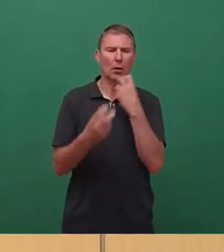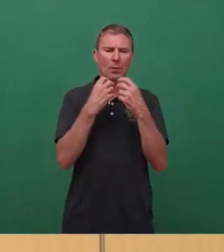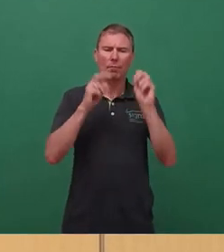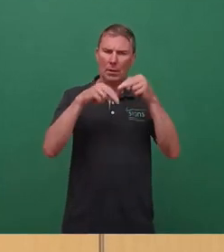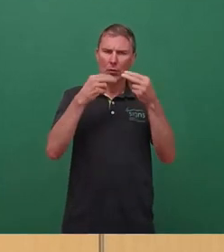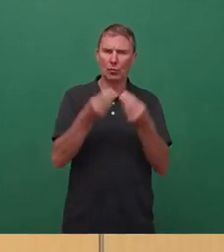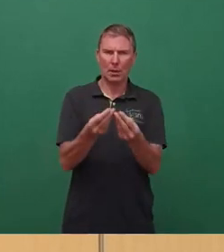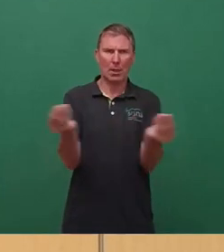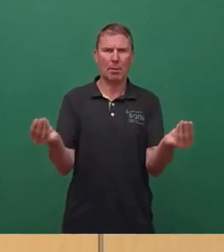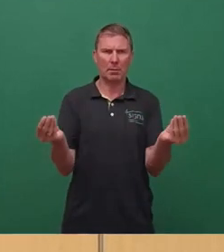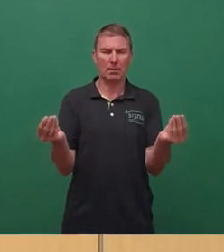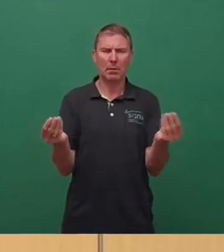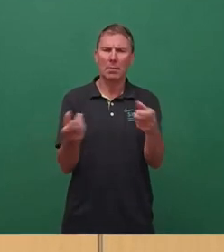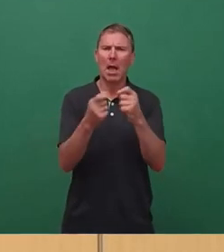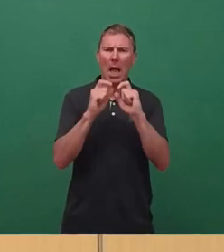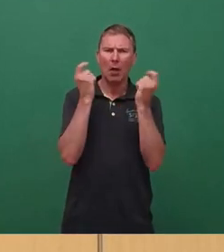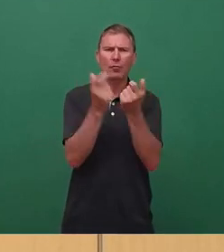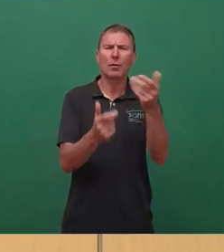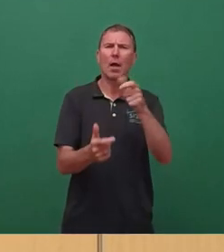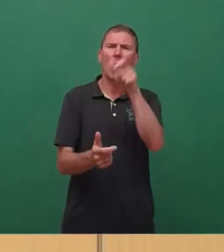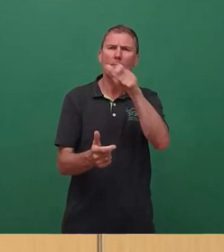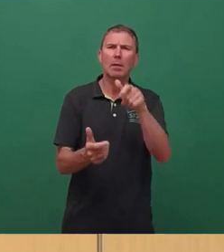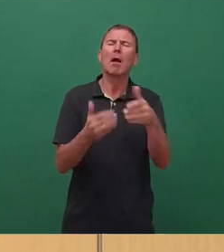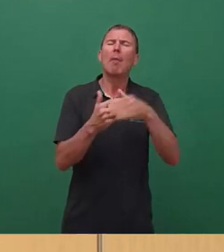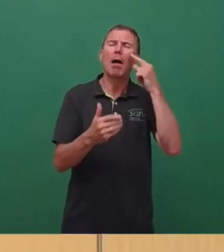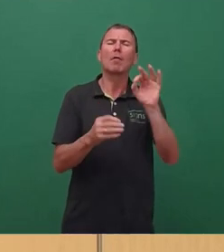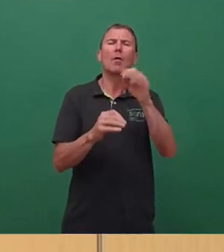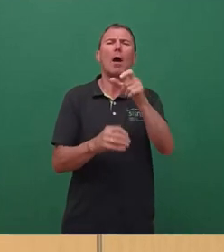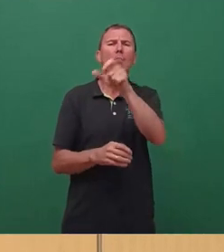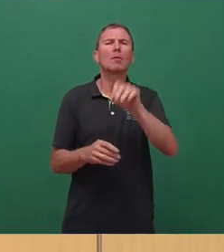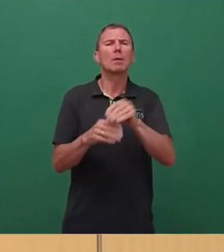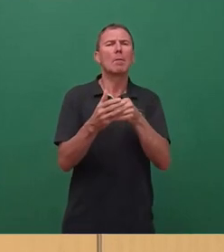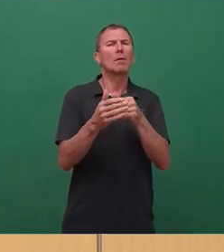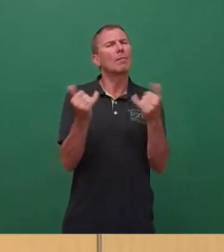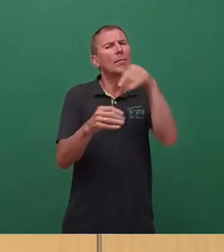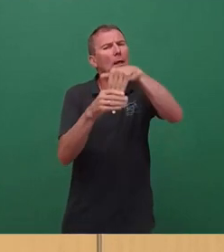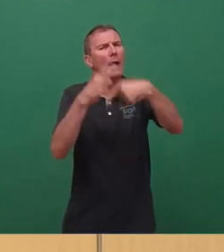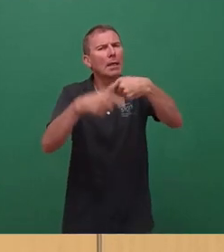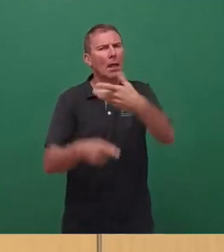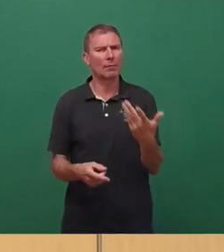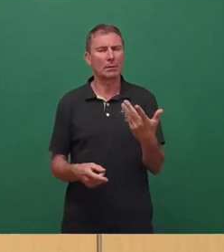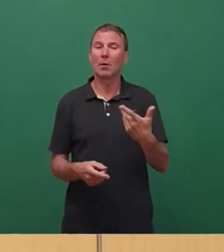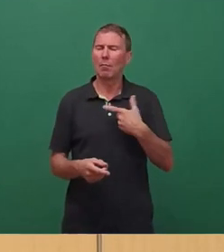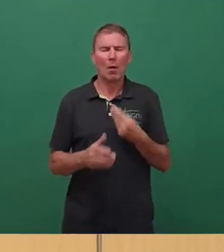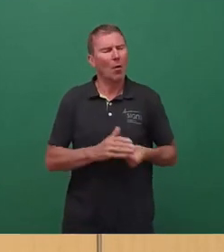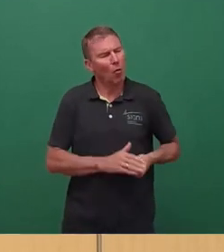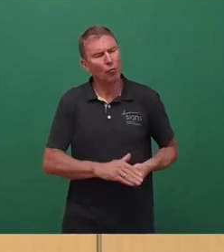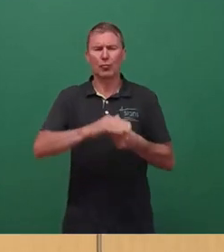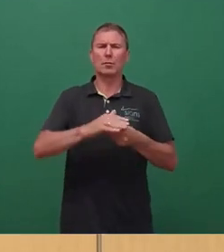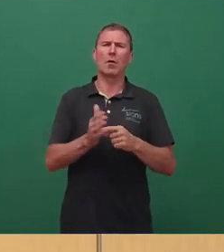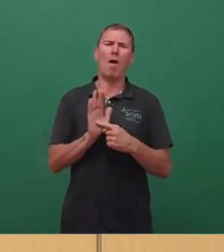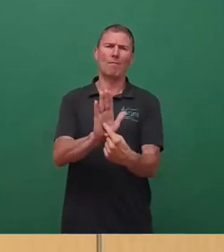im Ausschuss für Menschen oder Beiraten für Menschen mit Behinderung abgelaufen ist. Wir unterstützen diese Vorlage